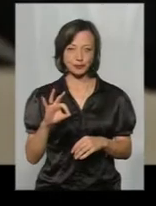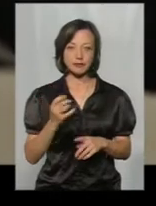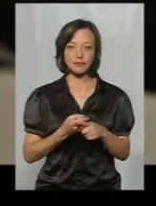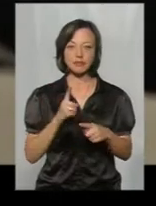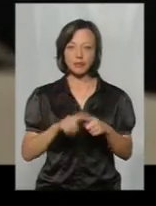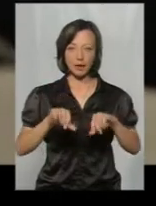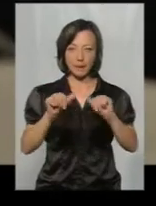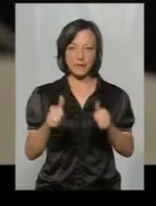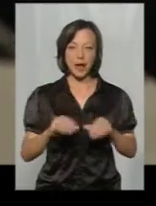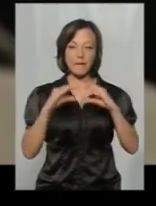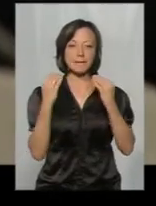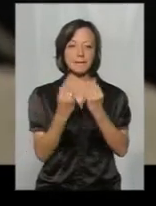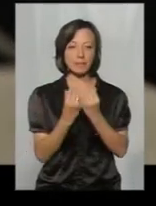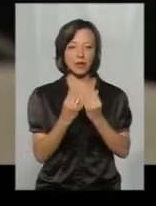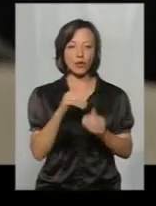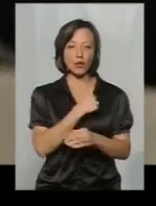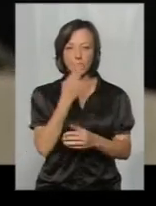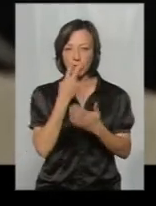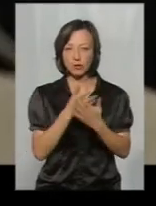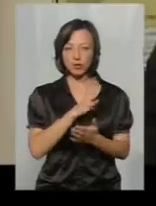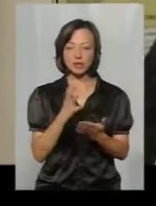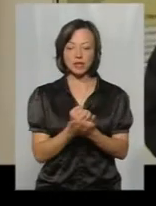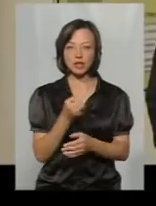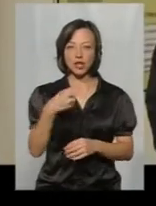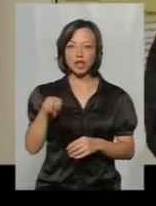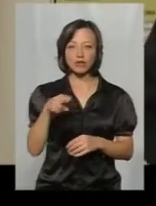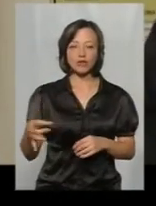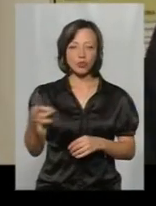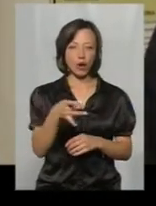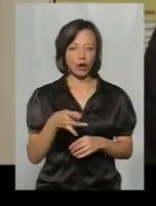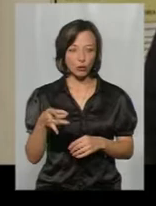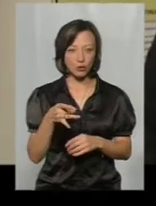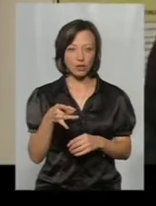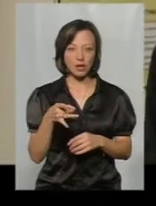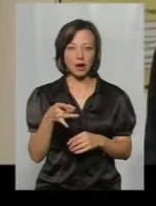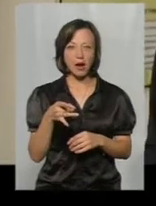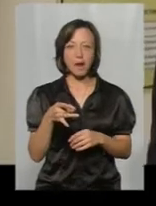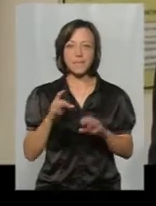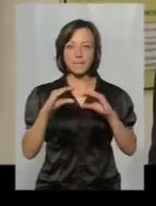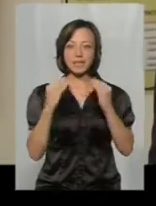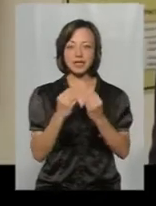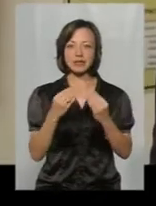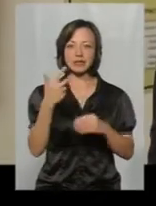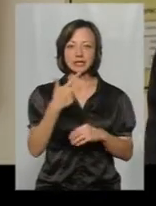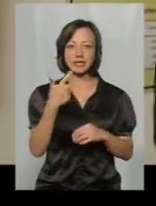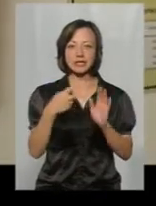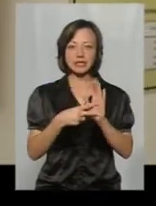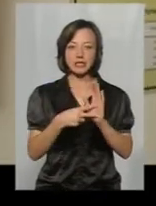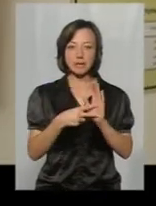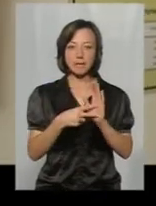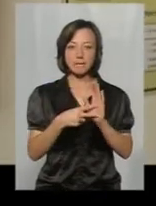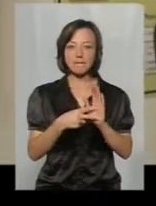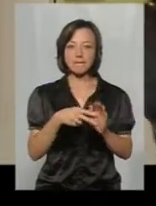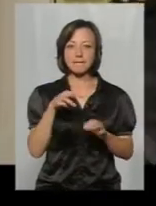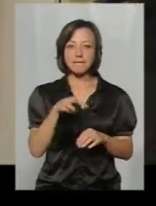Даний макет міни, хотівши вам дуже показати, був знайдений в Держнянському районі. Мінометна міна калібру 37 міліметрів, німецька, на ній ще